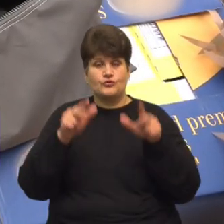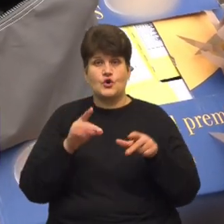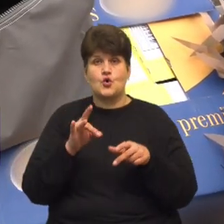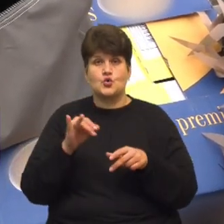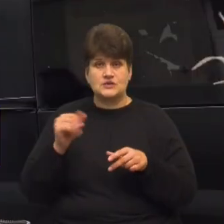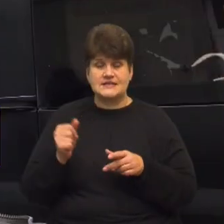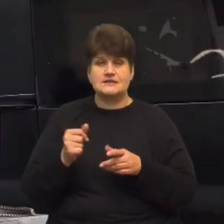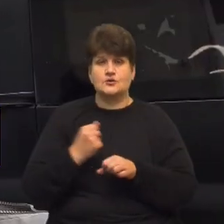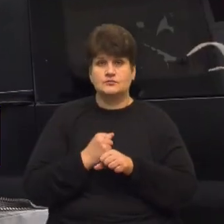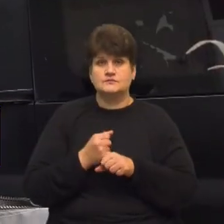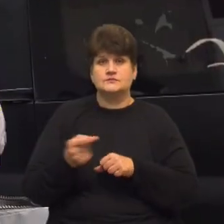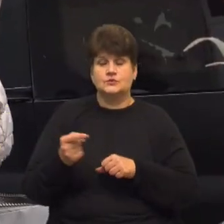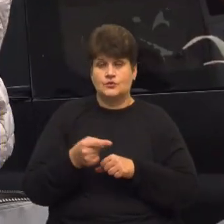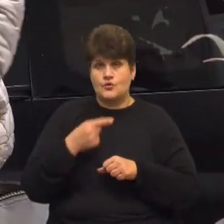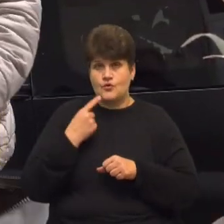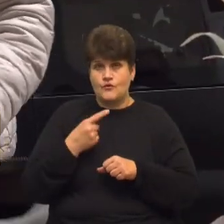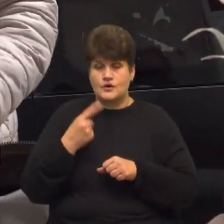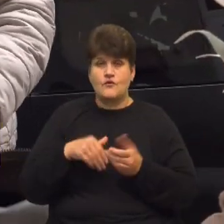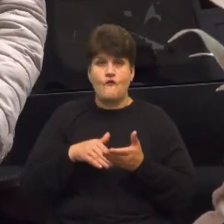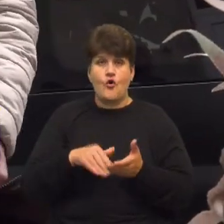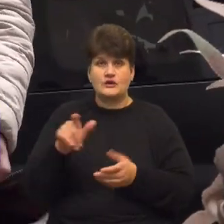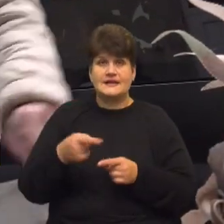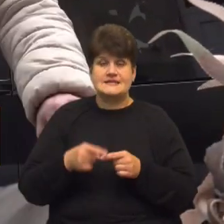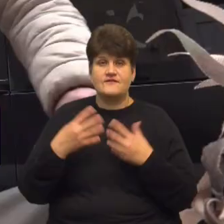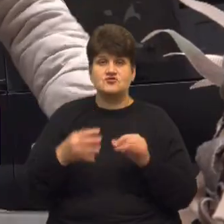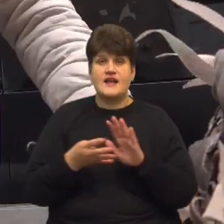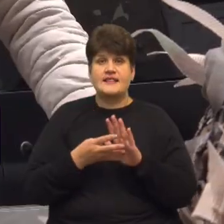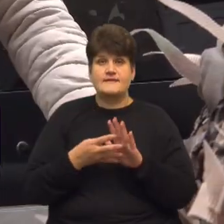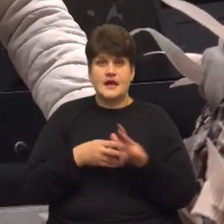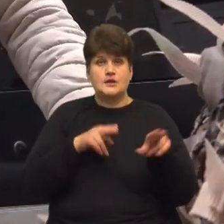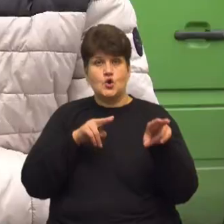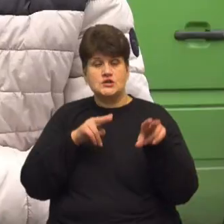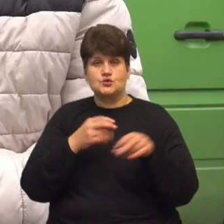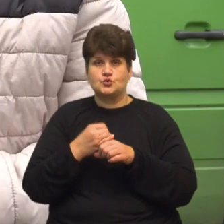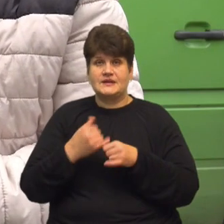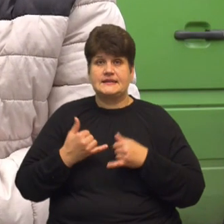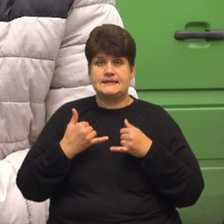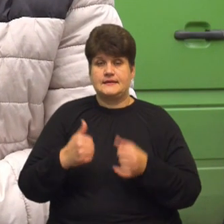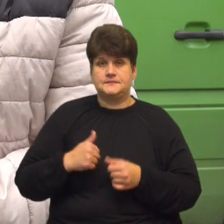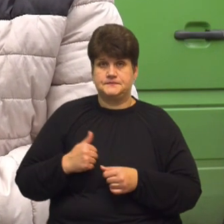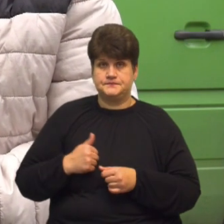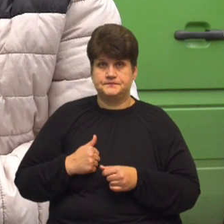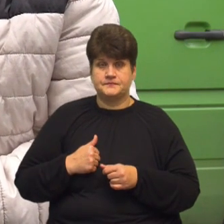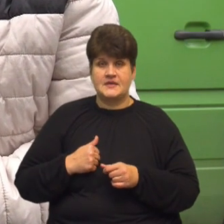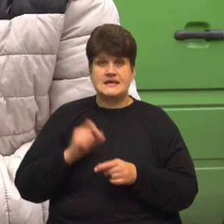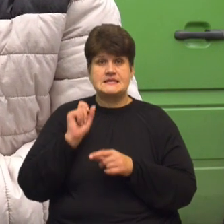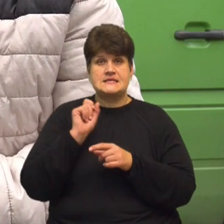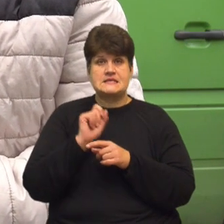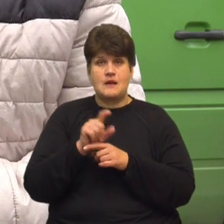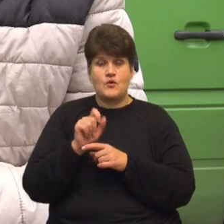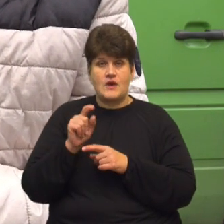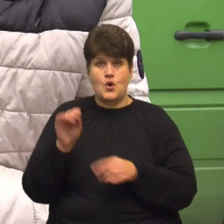розповідає волонтер Василь Руденький. Каже, це вже дев'ята рушниця, яку виготовили для Збройних сил. Замовляємо комплектуючі за кордону,